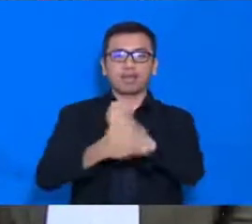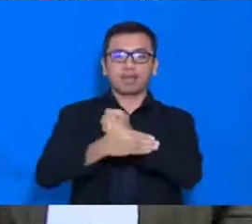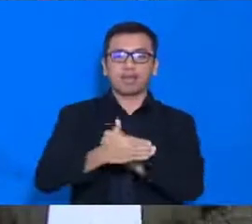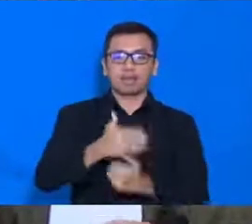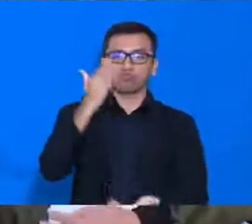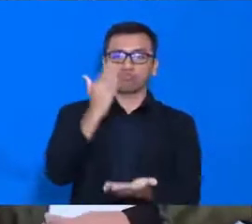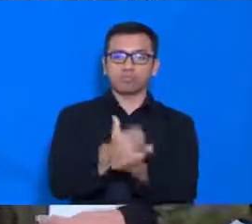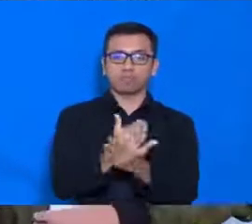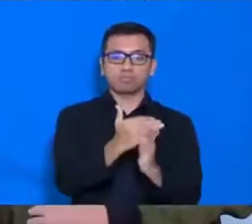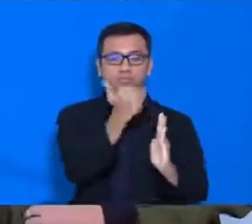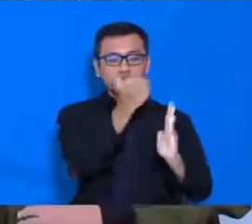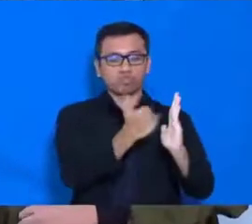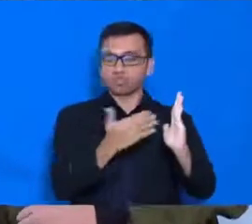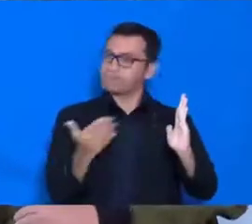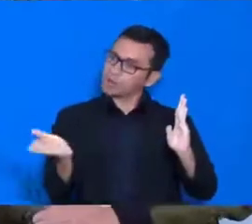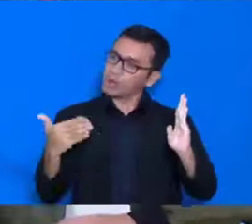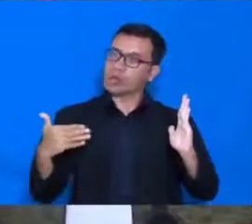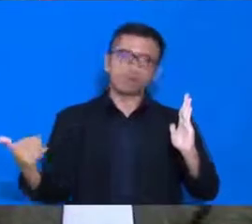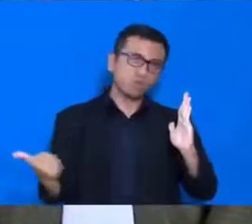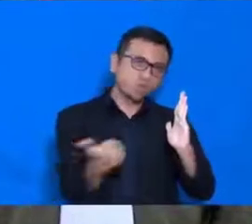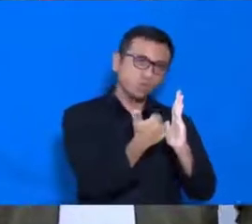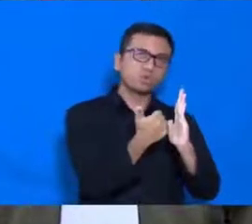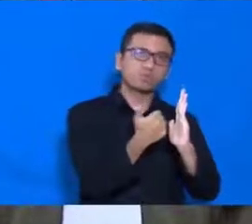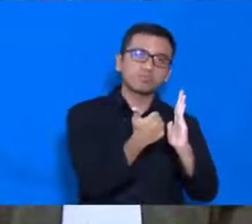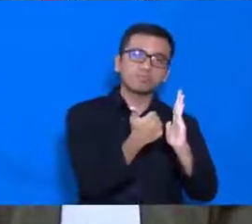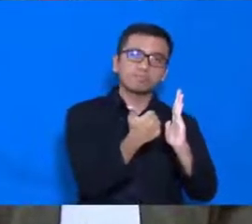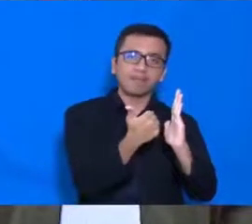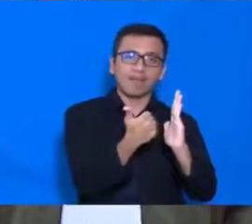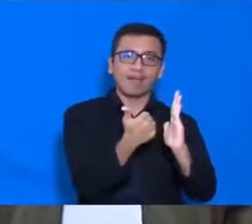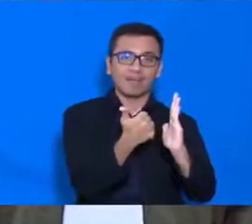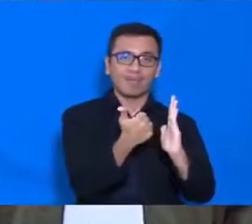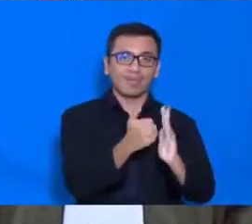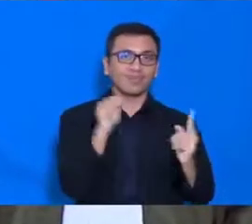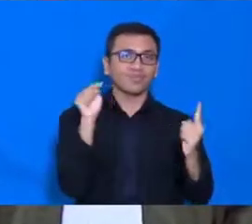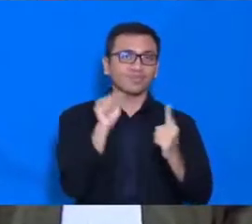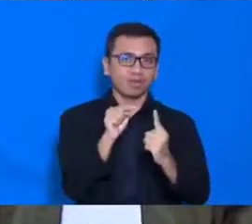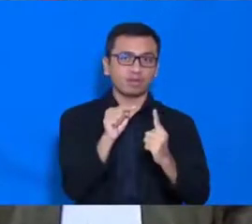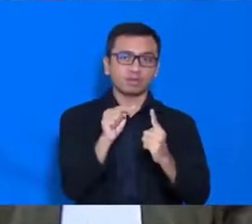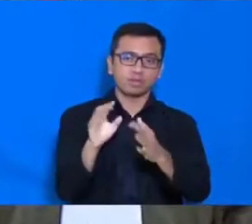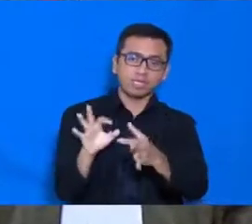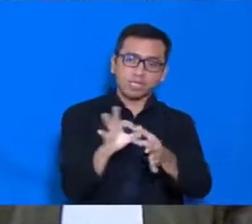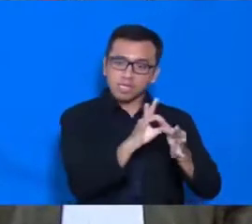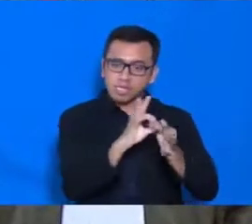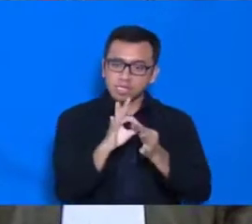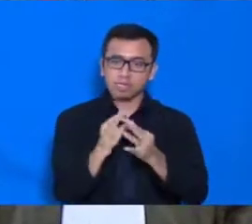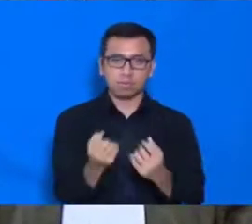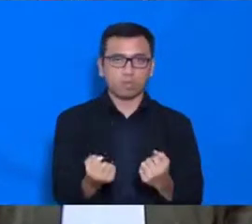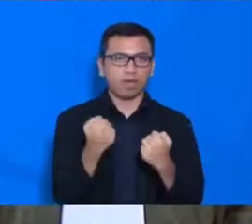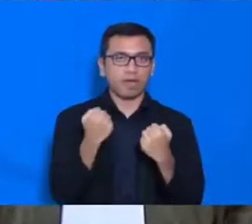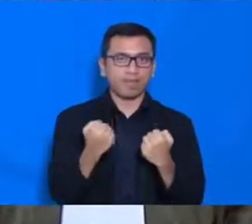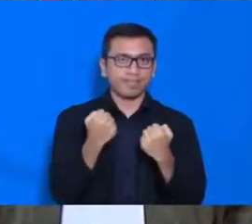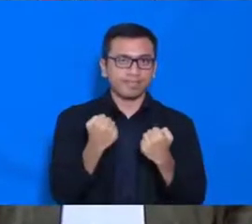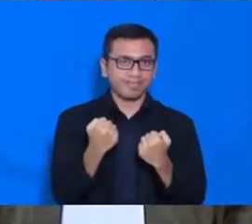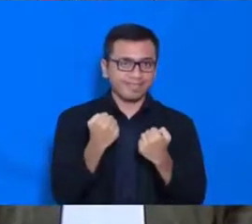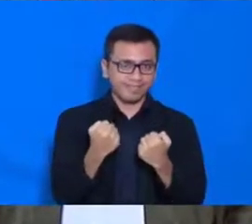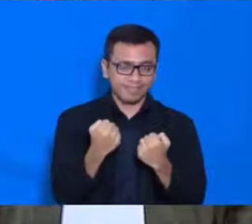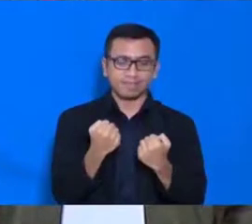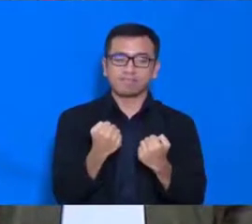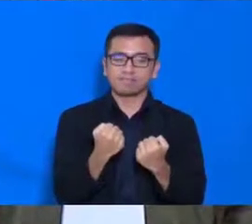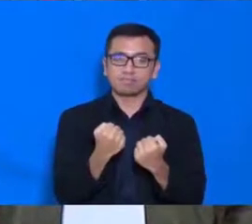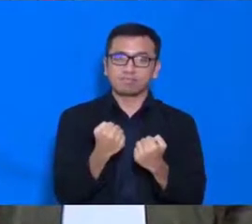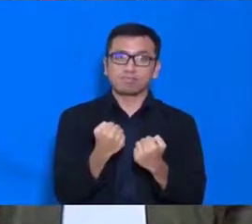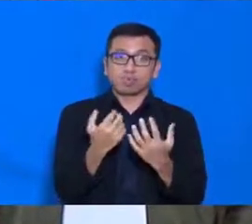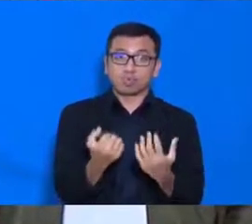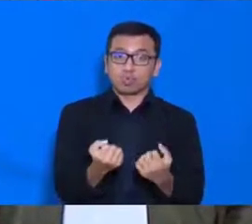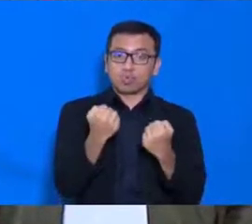semuanya bisa menjadi sebuah kekuatan, karena kekuatan ini menjadi pendorong untuk